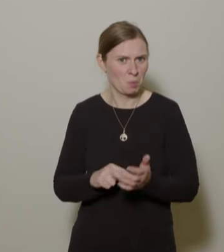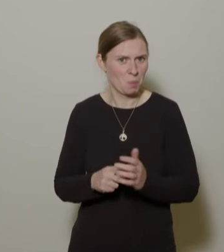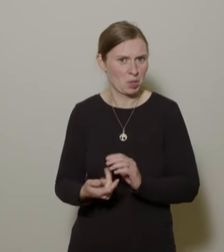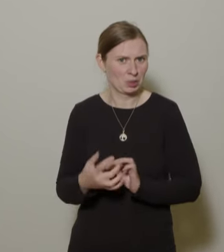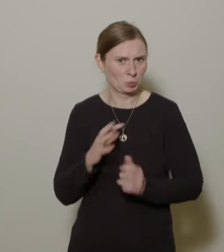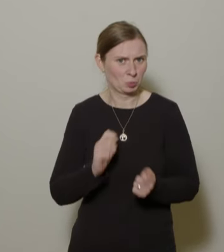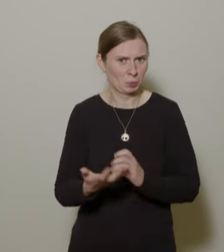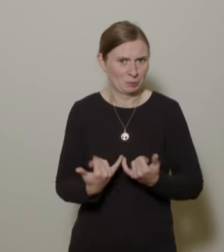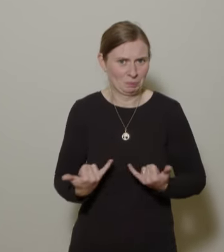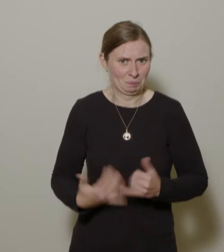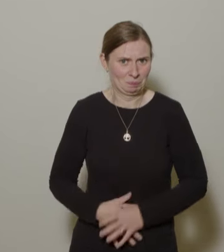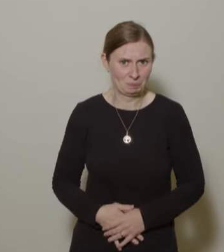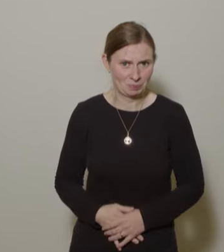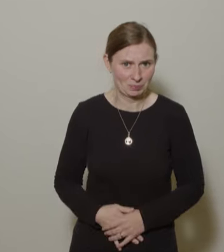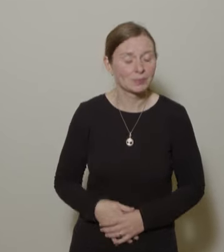Herr Telger,